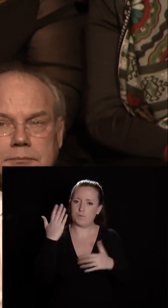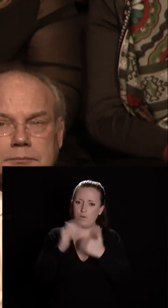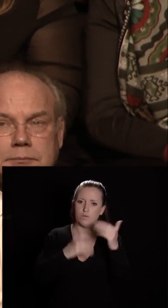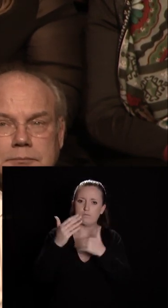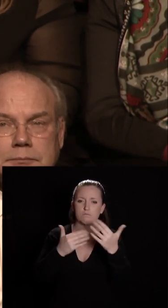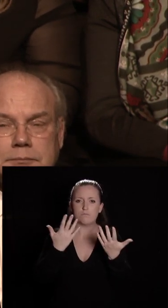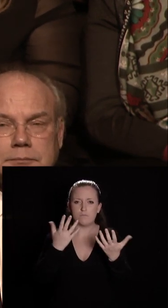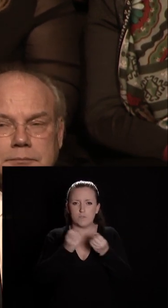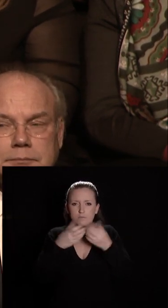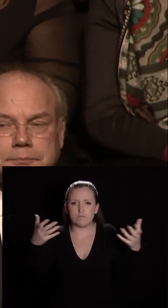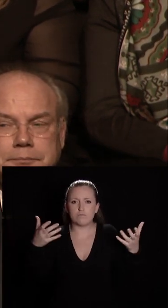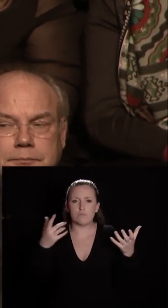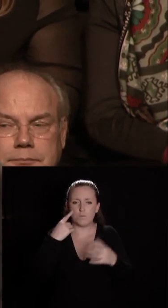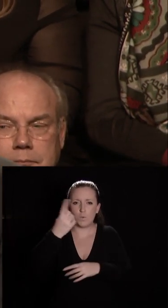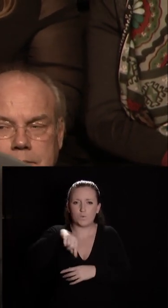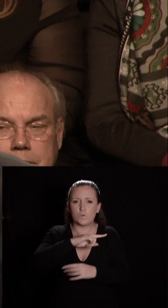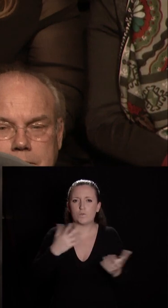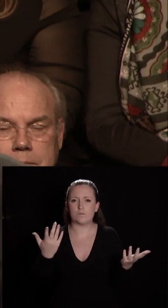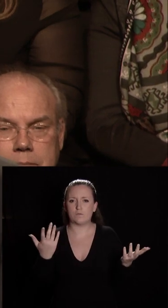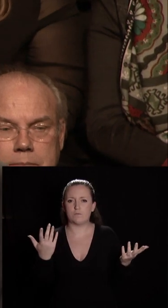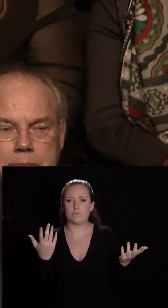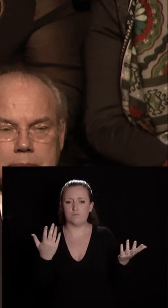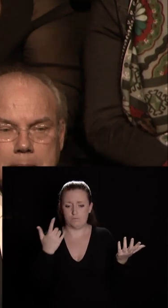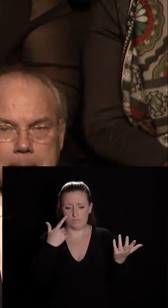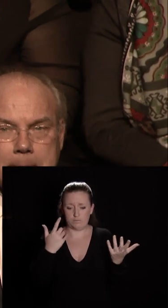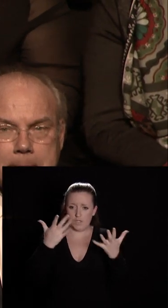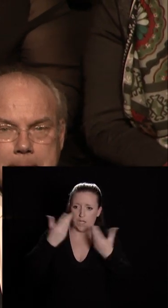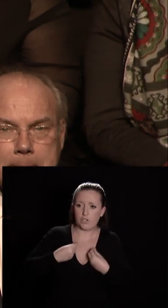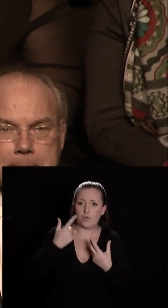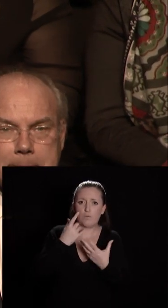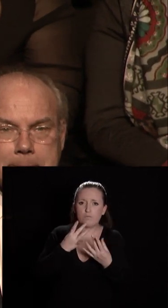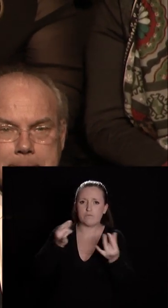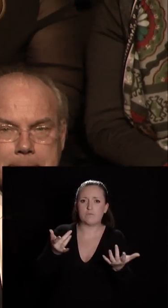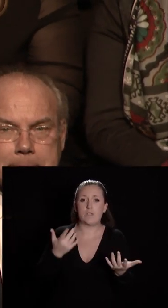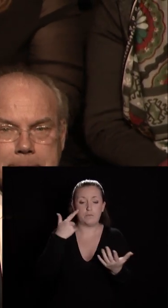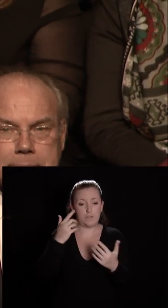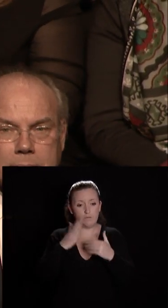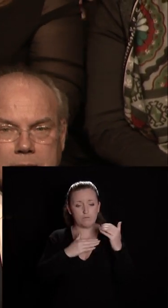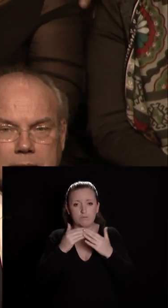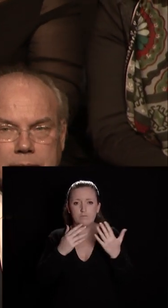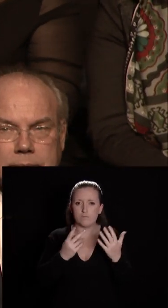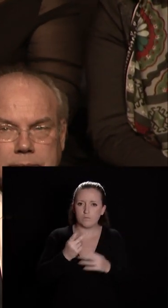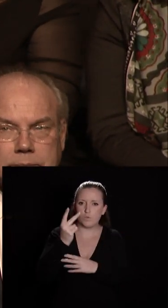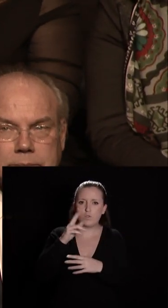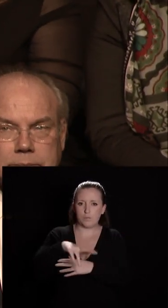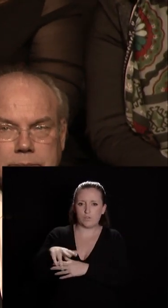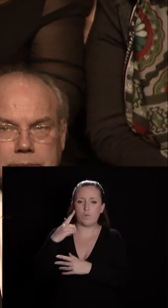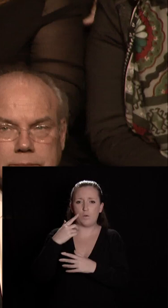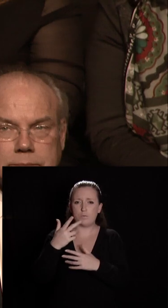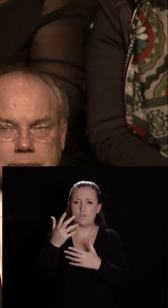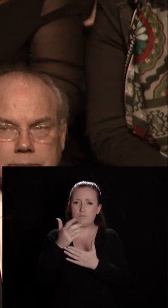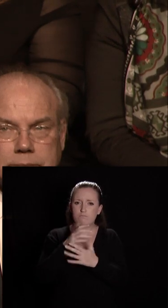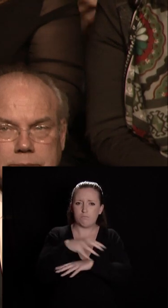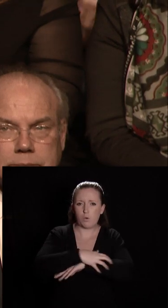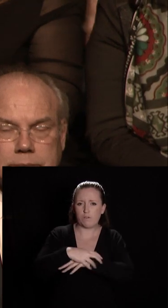tous et particulièrement accueillante aux plus fragiles si elle bâtit plus de logements si elle réduit la pauvreté si elle accueille